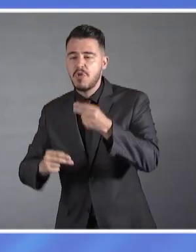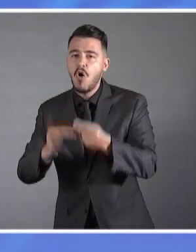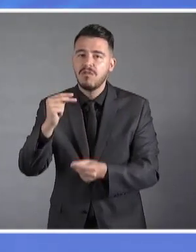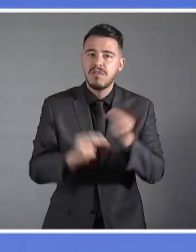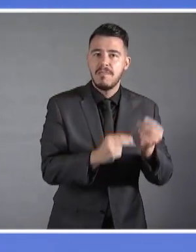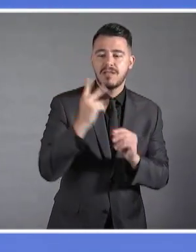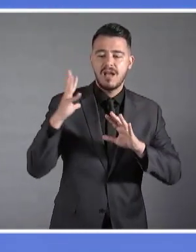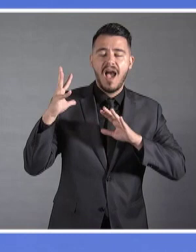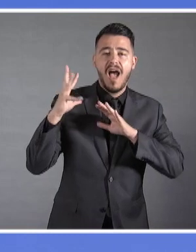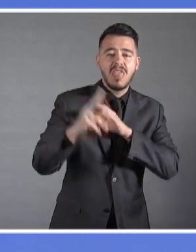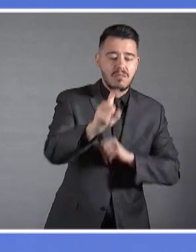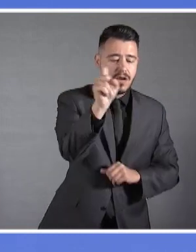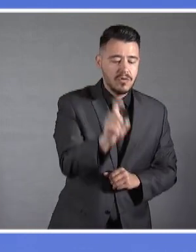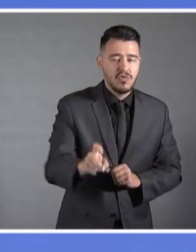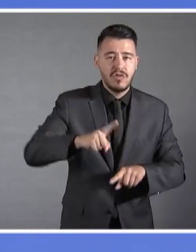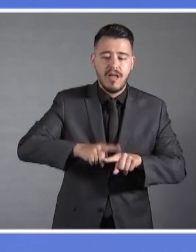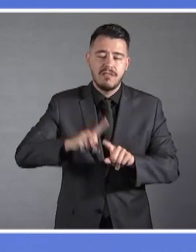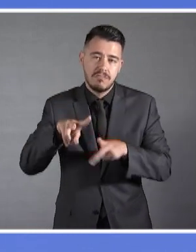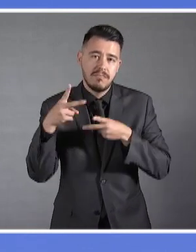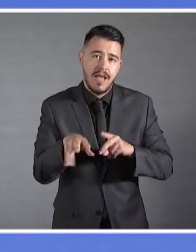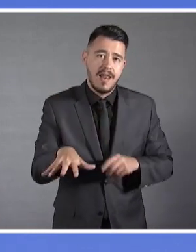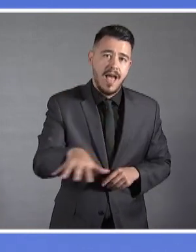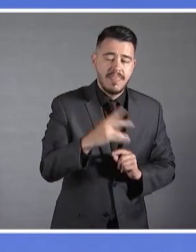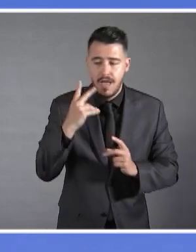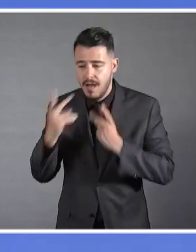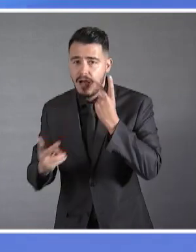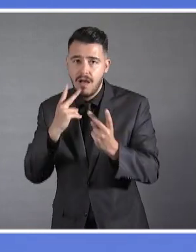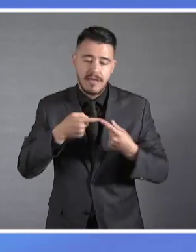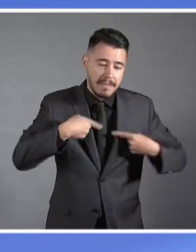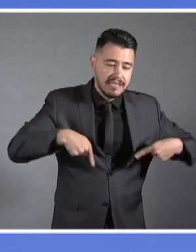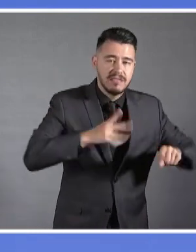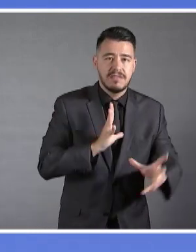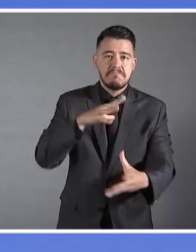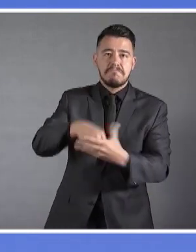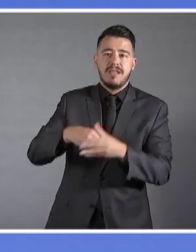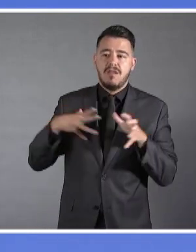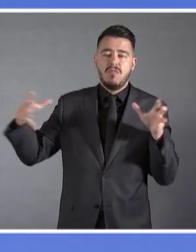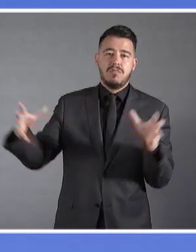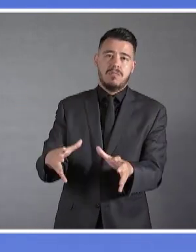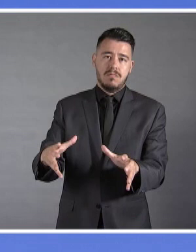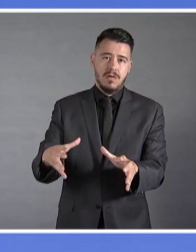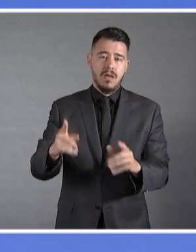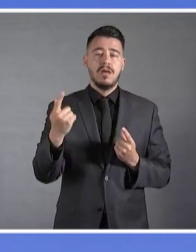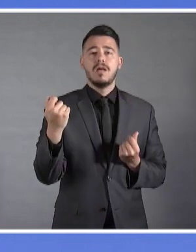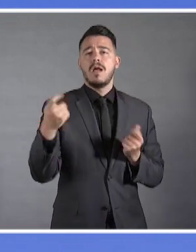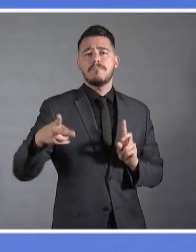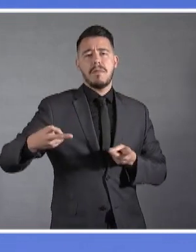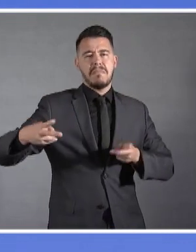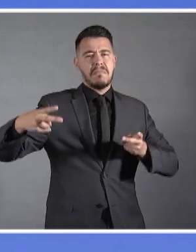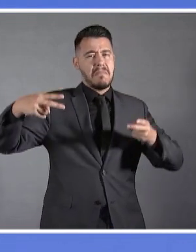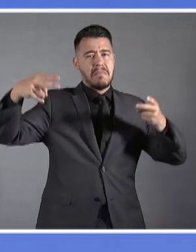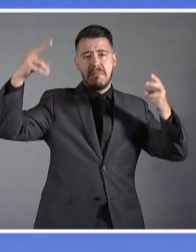καθημερινότητά μας, γιατί εκεί ανήκουμε και εμείς. Η ακρίβεια είναι δυσβάστακτη.